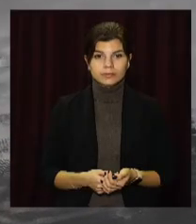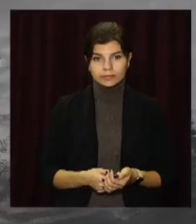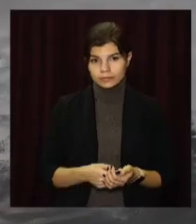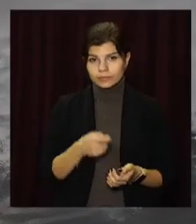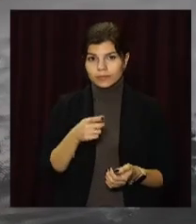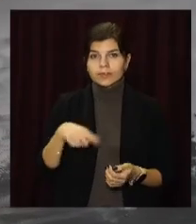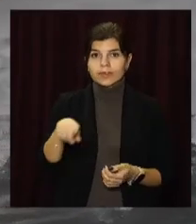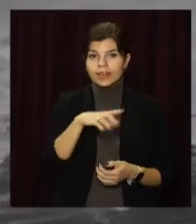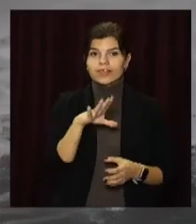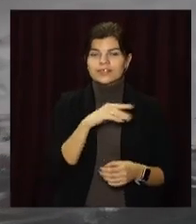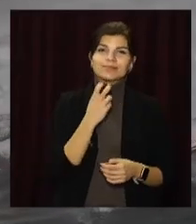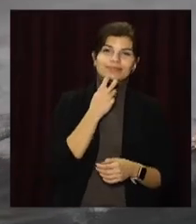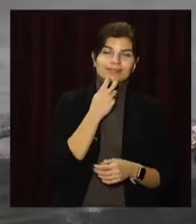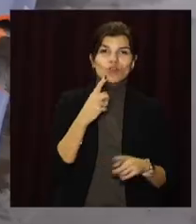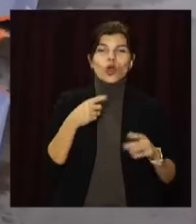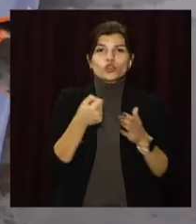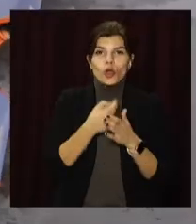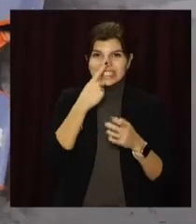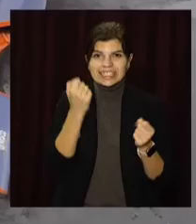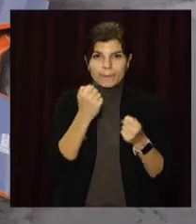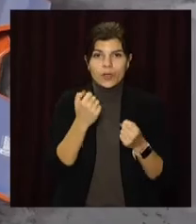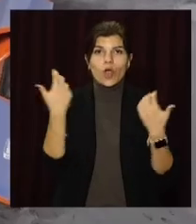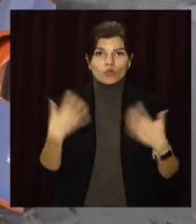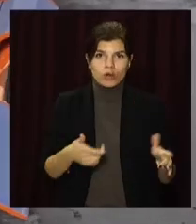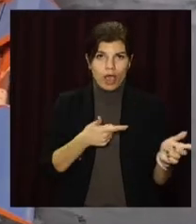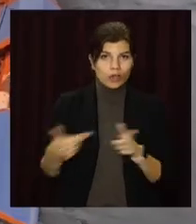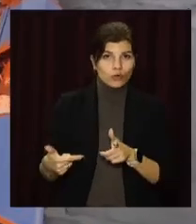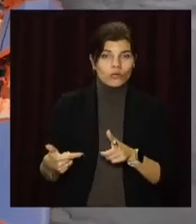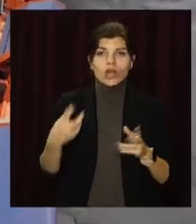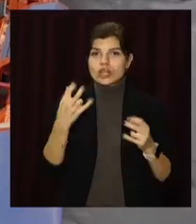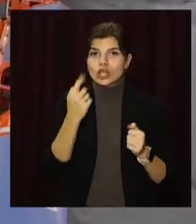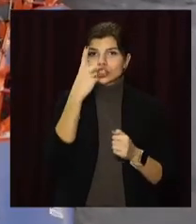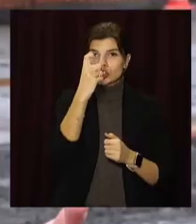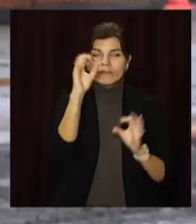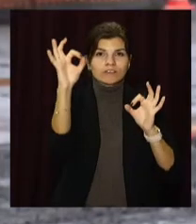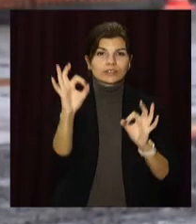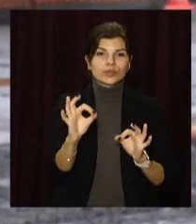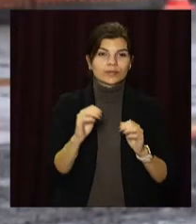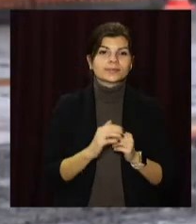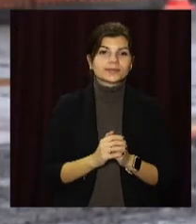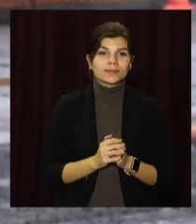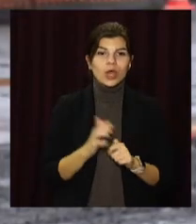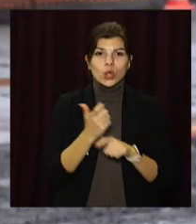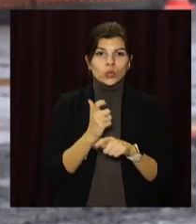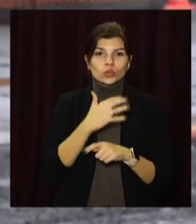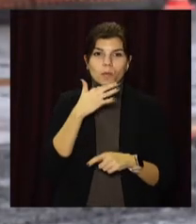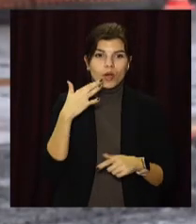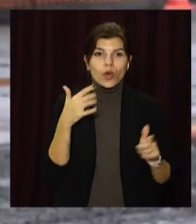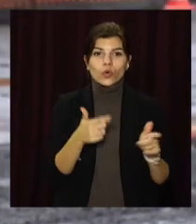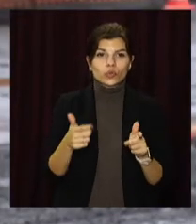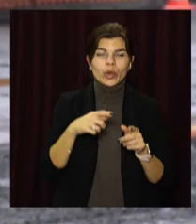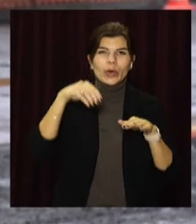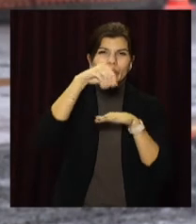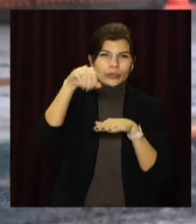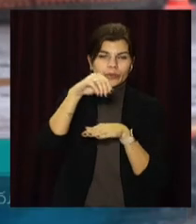Автодорожники в доброму гуморі, бо кажуть, до зими вже на початку листопада готові на 100%. Дуже багато заготовляємо суміші.